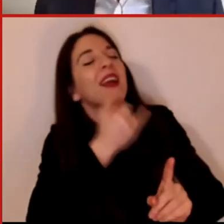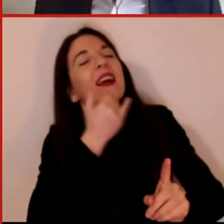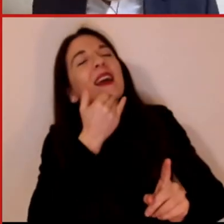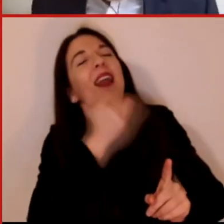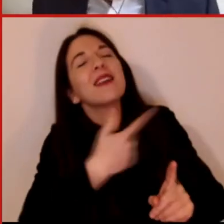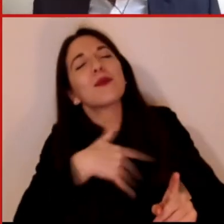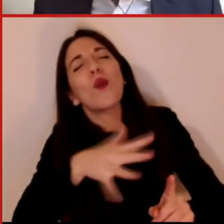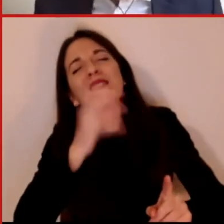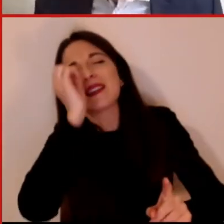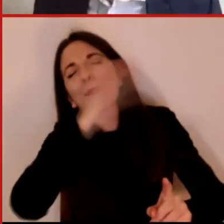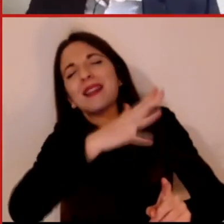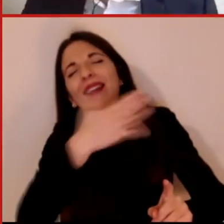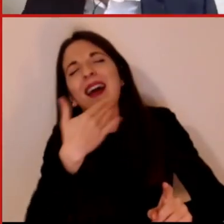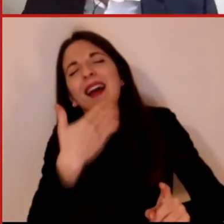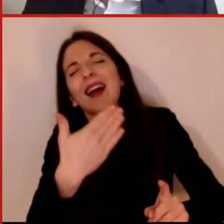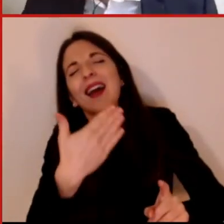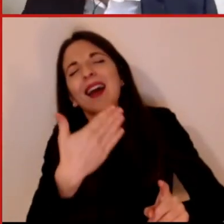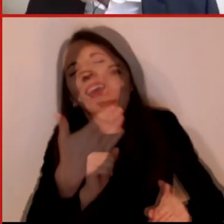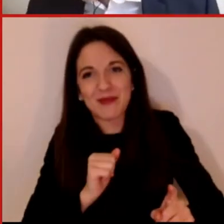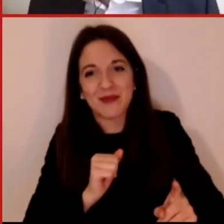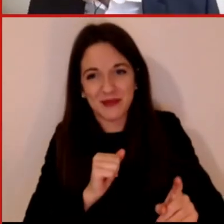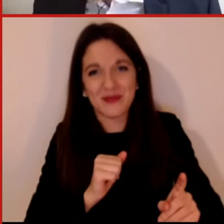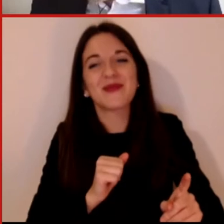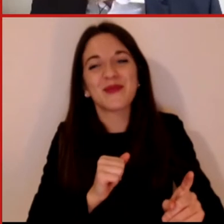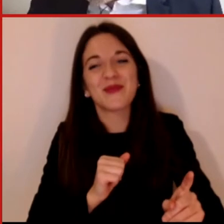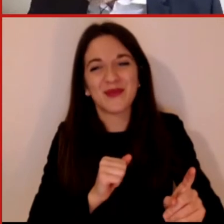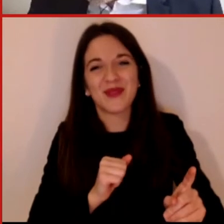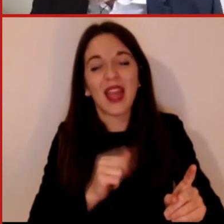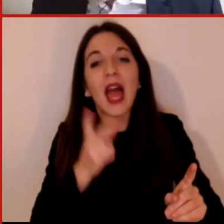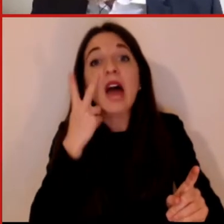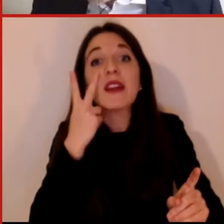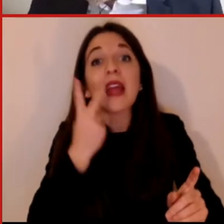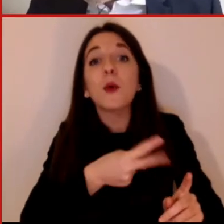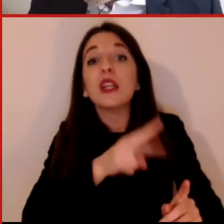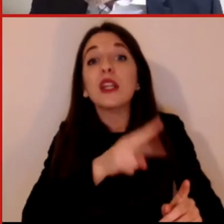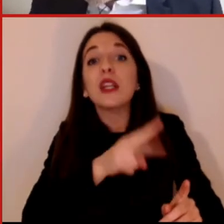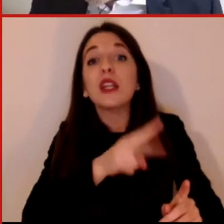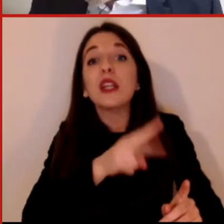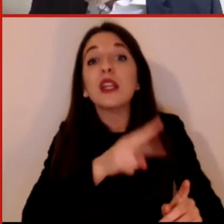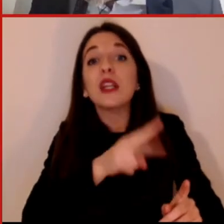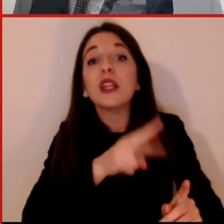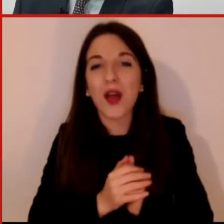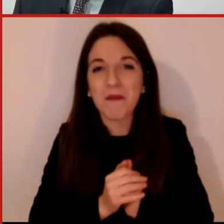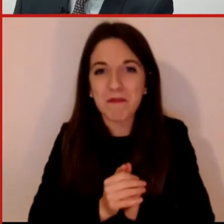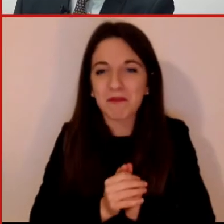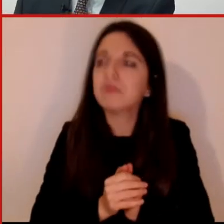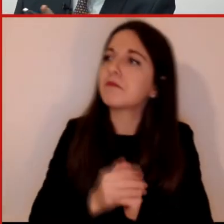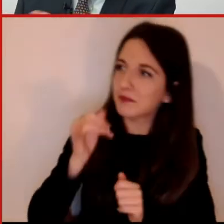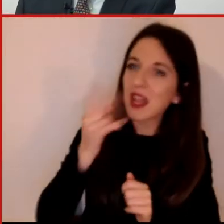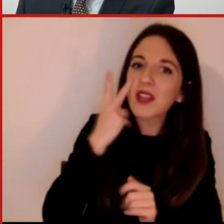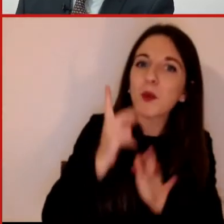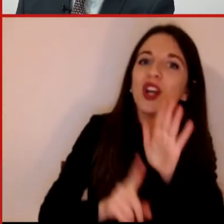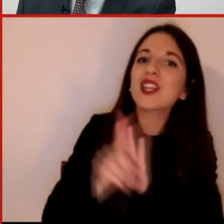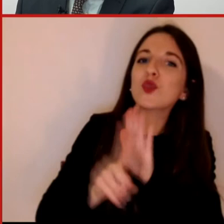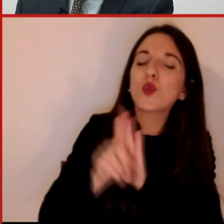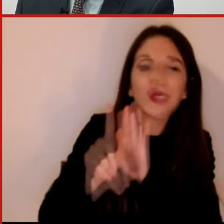vediamo quali sono i risultati dell'instant poll. Esattamente. Quindi io chiederei alla regia innanzitutto di presentare i risultati, tra l'altro